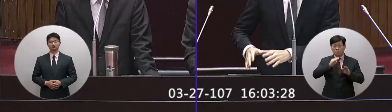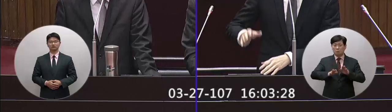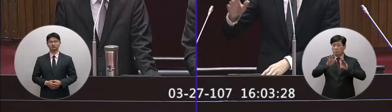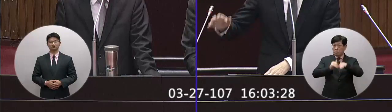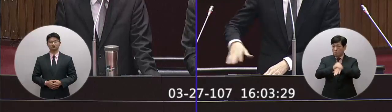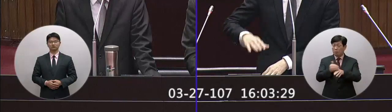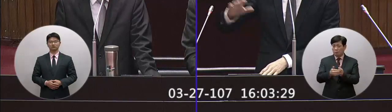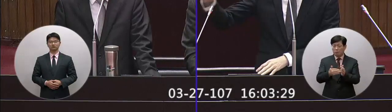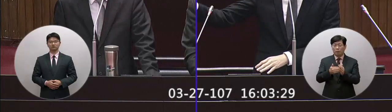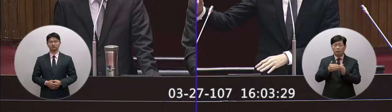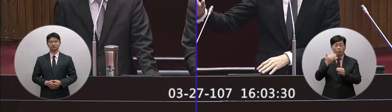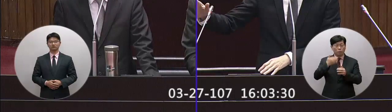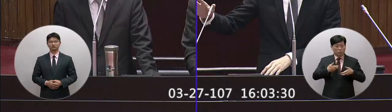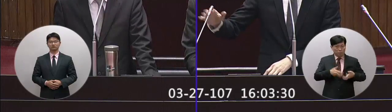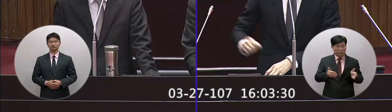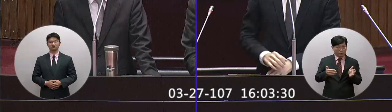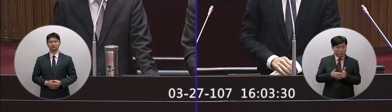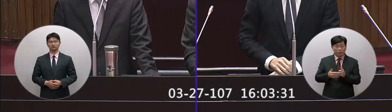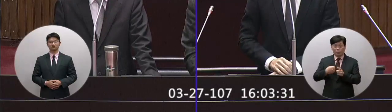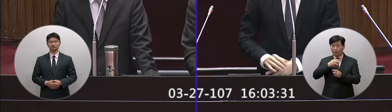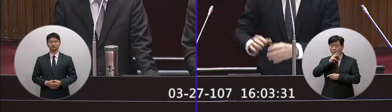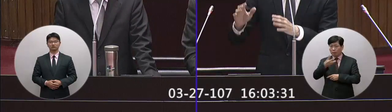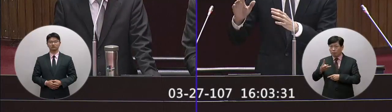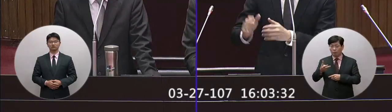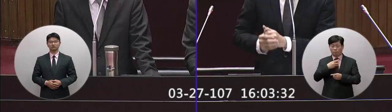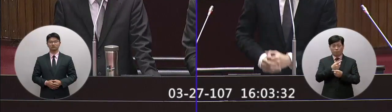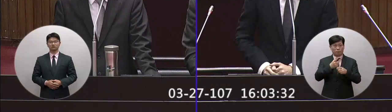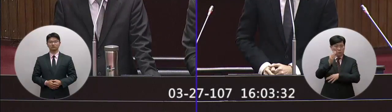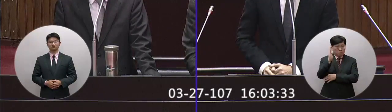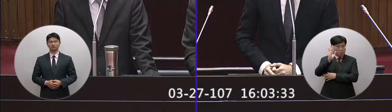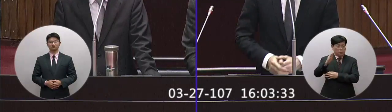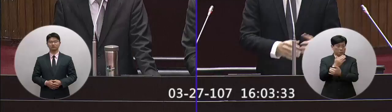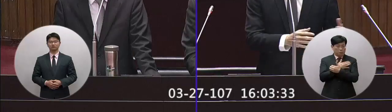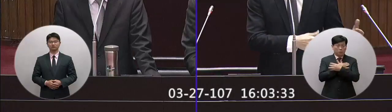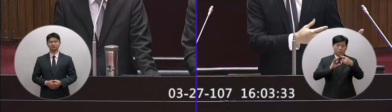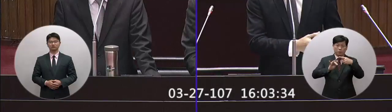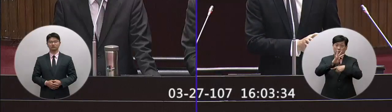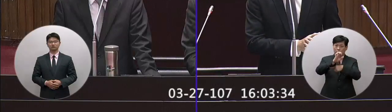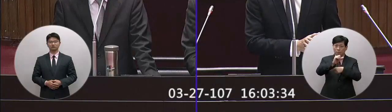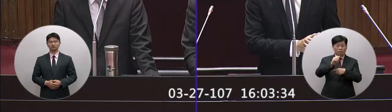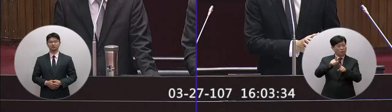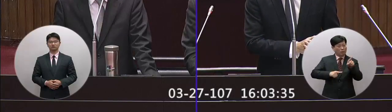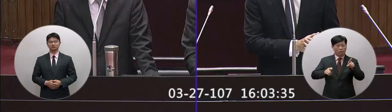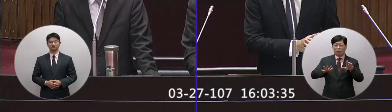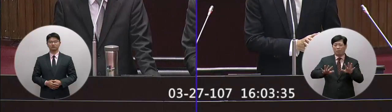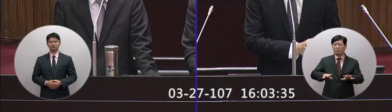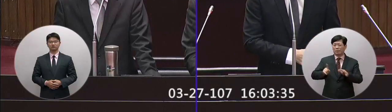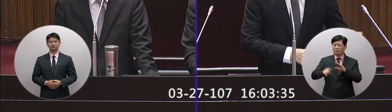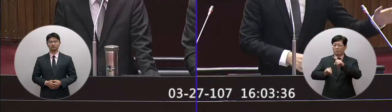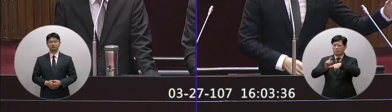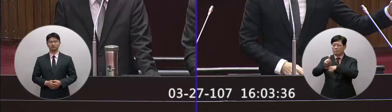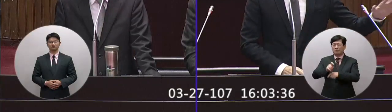計其實出息到三回公共特有的比例他們是差不多四十五趴我們台灣現在差很多 差不多十趴